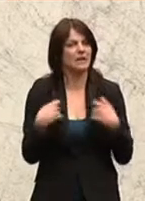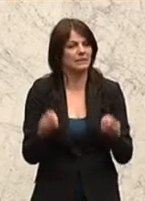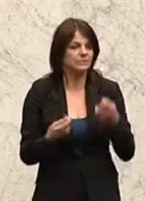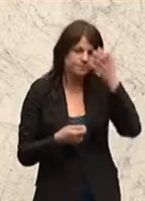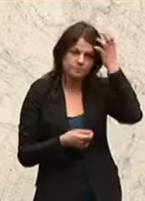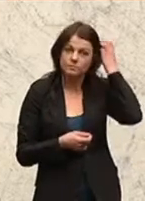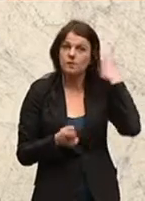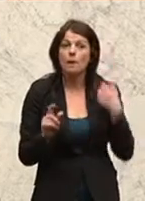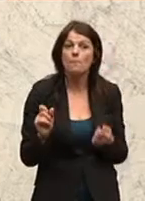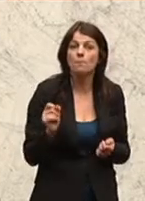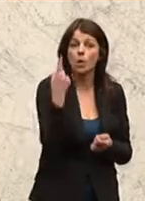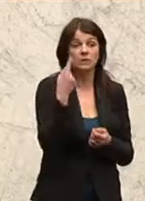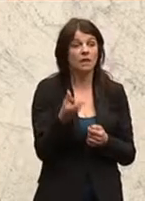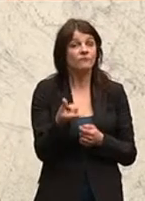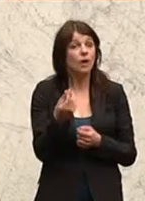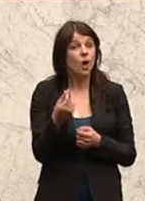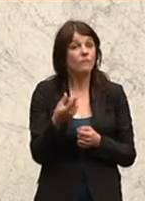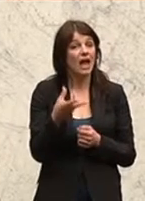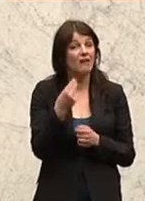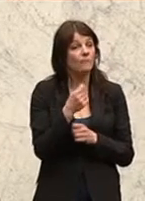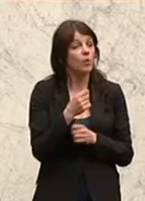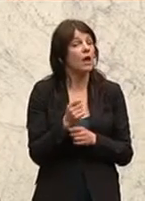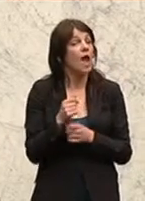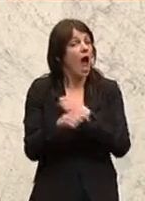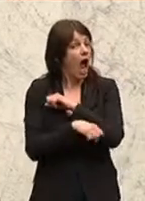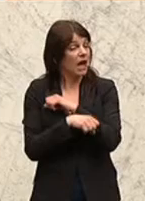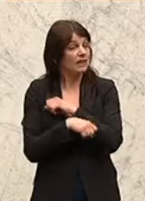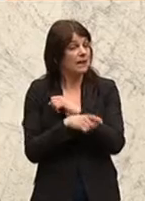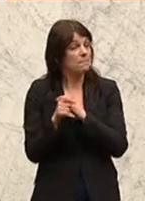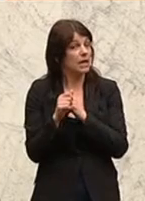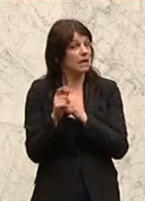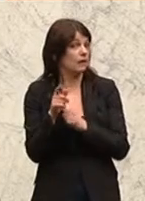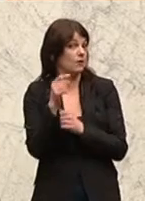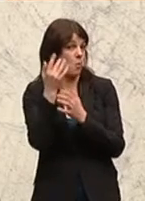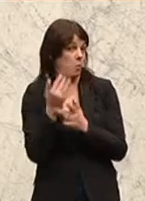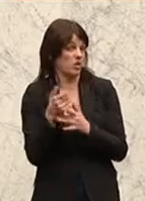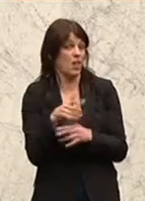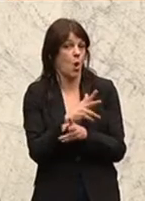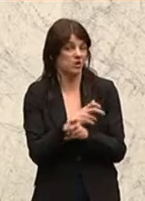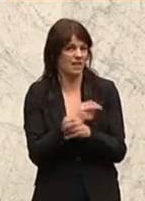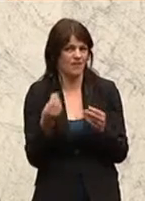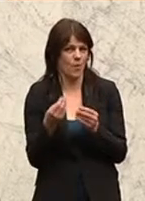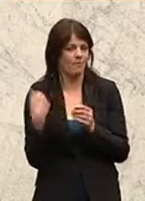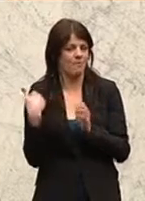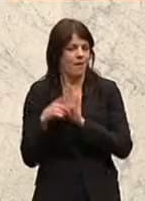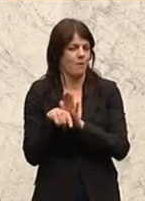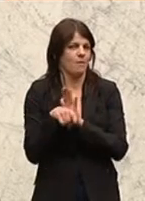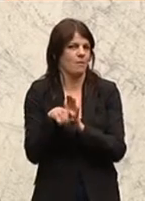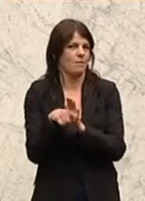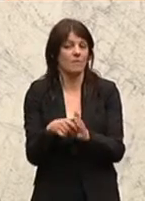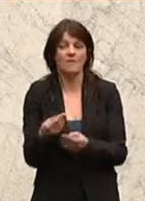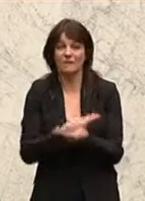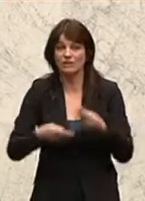plötzliche Verdoppelung der Akademikerinnenquote in Österreich, weil nach langem Lobbyieren der